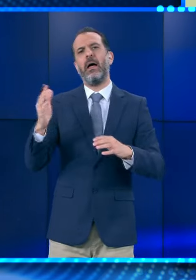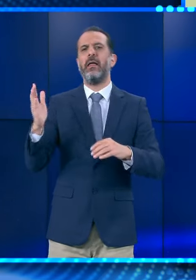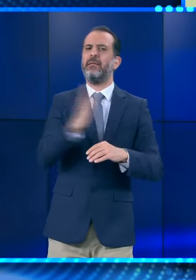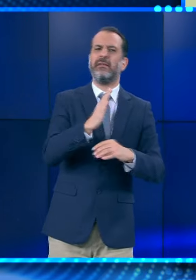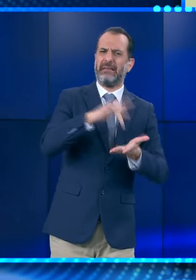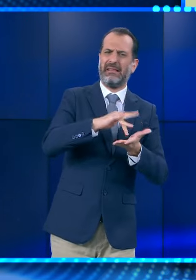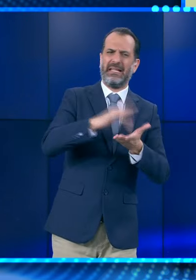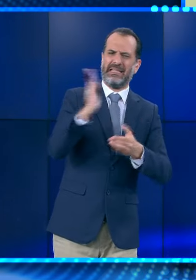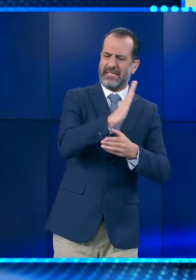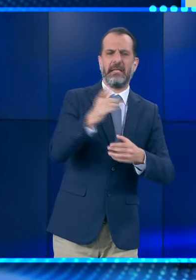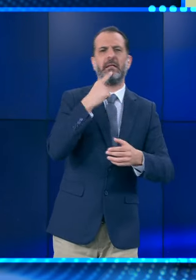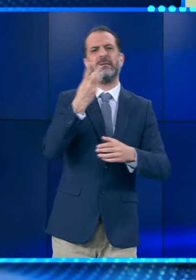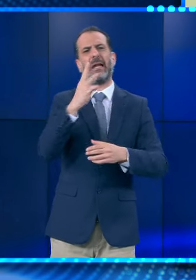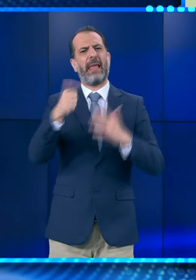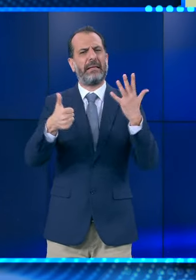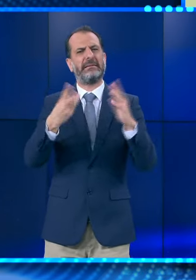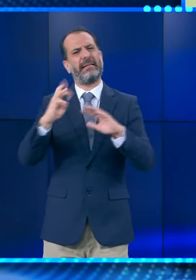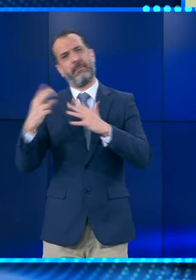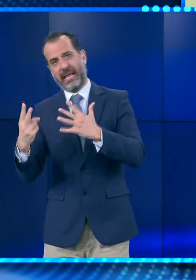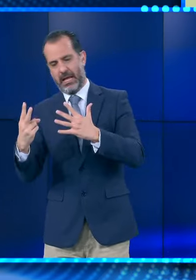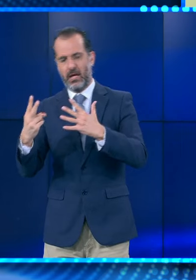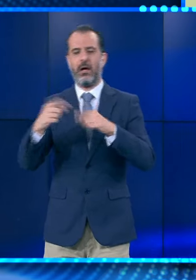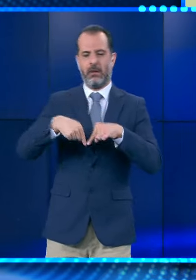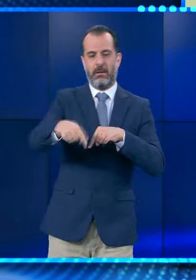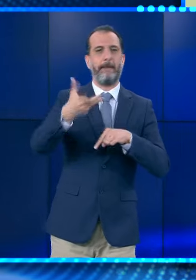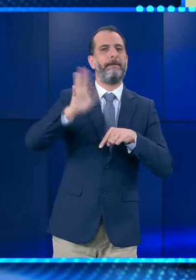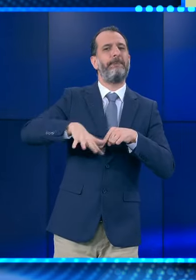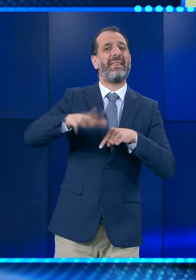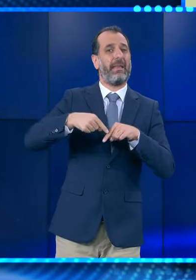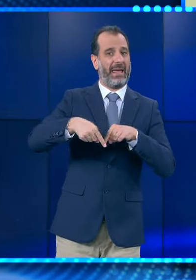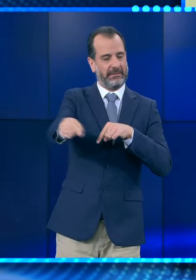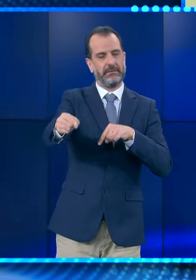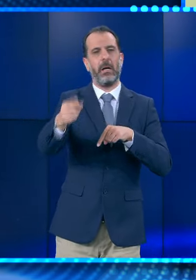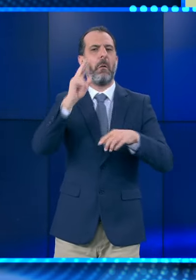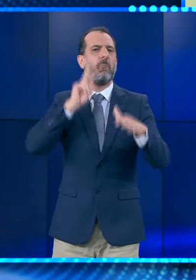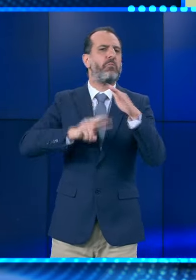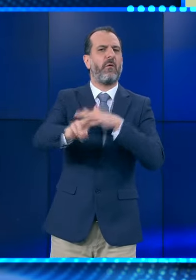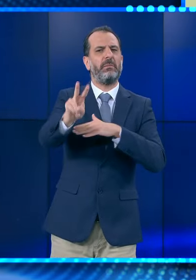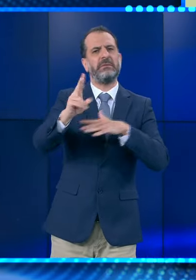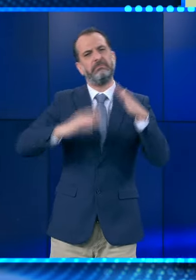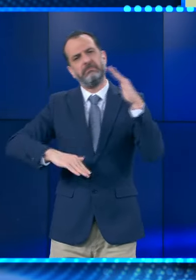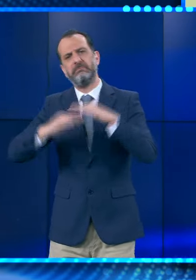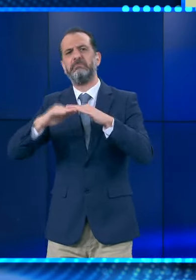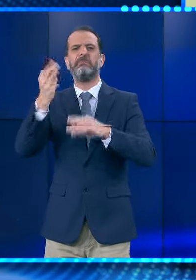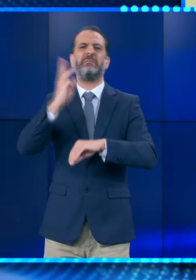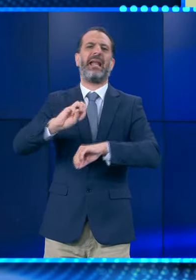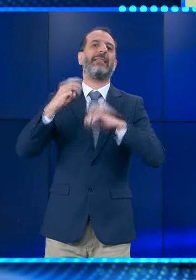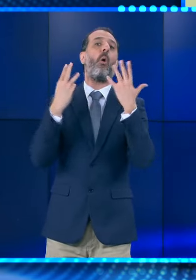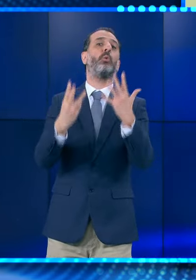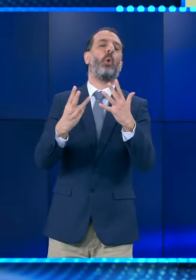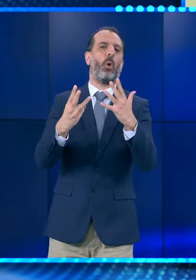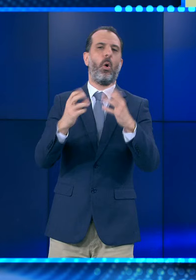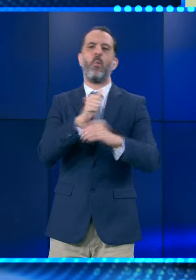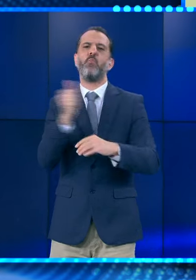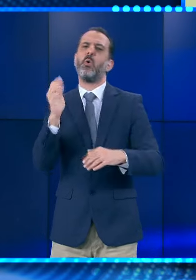Ελλάδα. Και σε γενικές δραμές, για το επόμενο πενθύμερο φαίνεται να μην ξεφαρνάμε μάλλον τους 38 βαθμούς και αυτούς